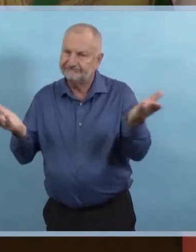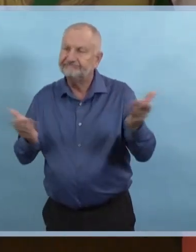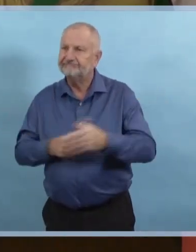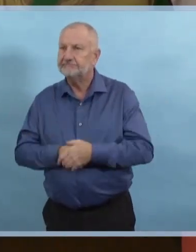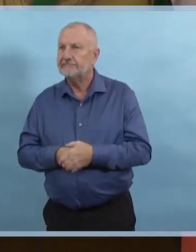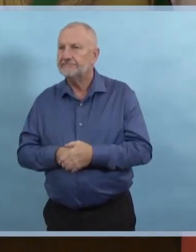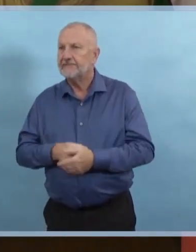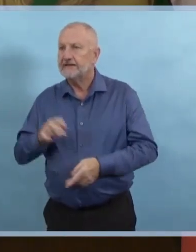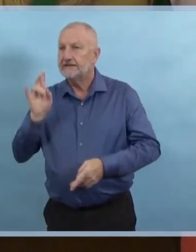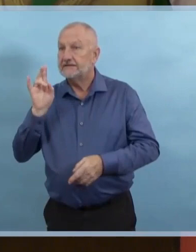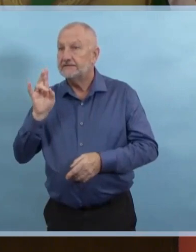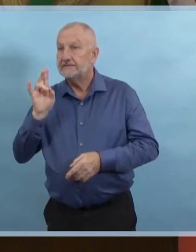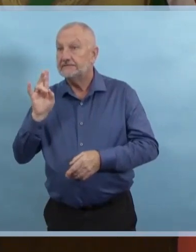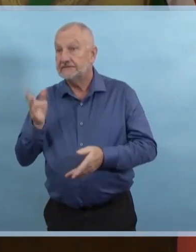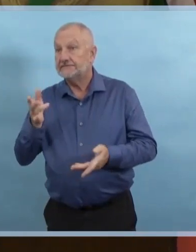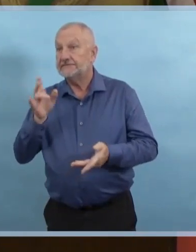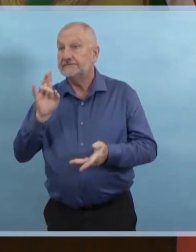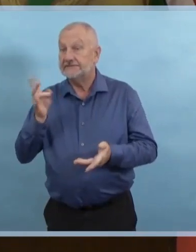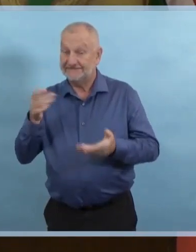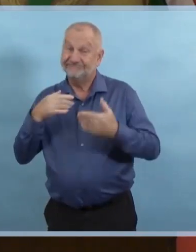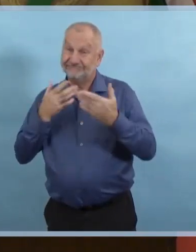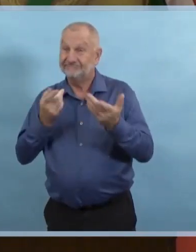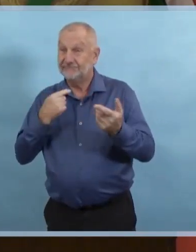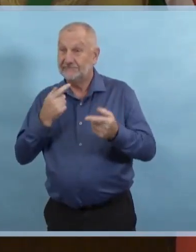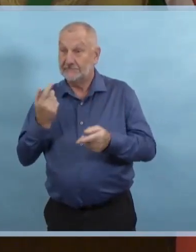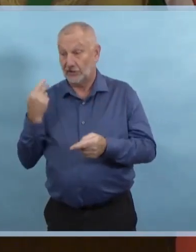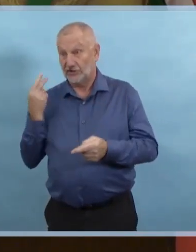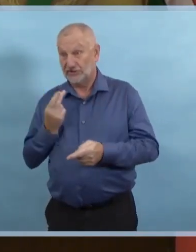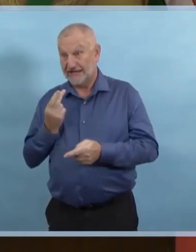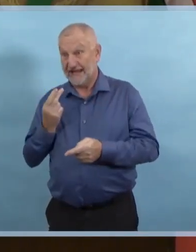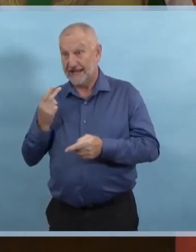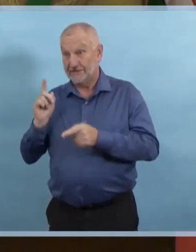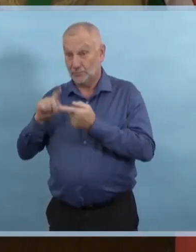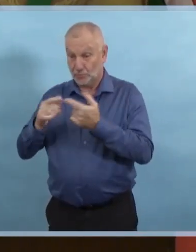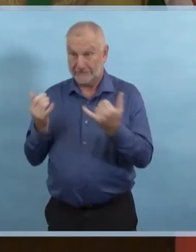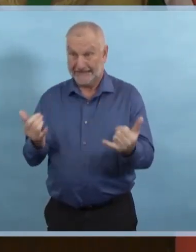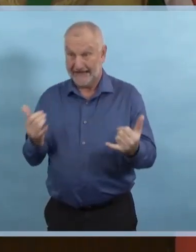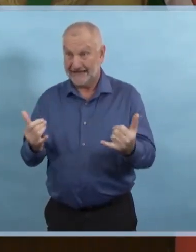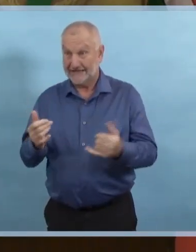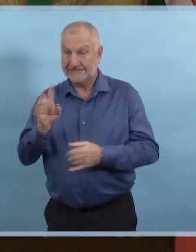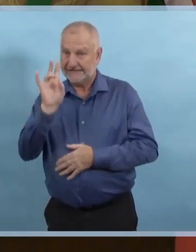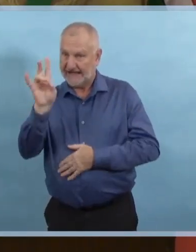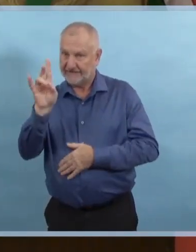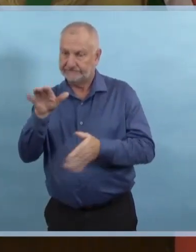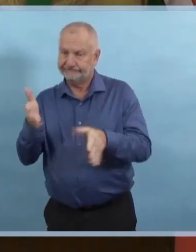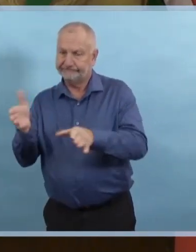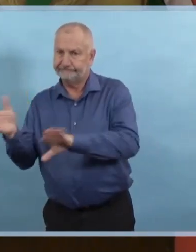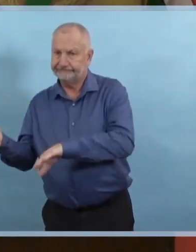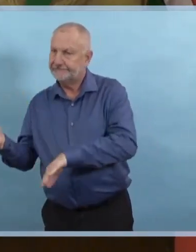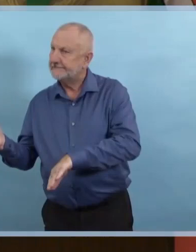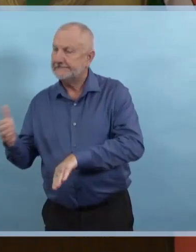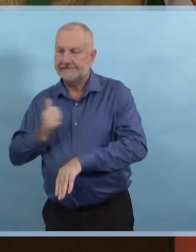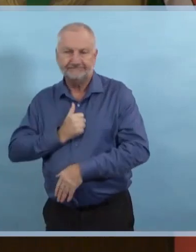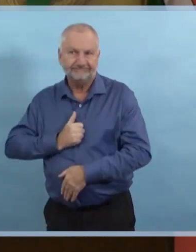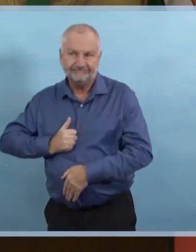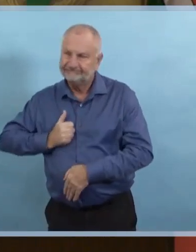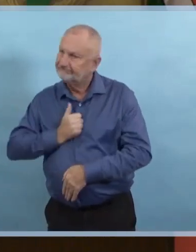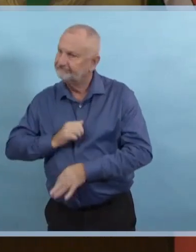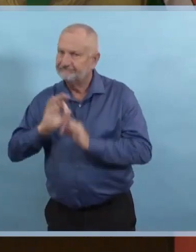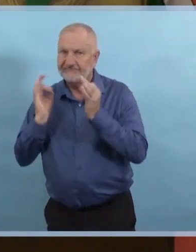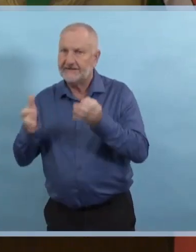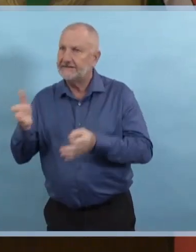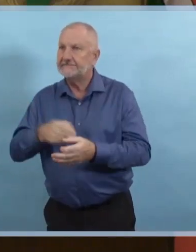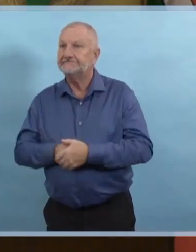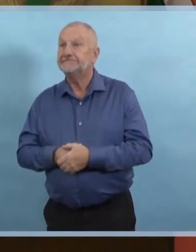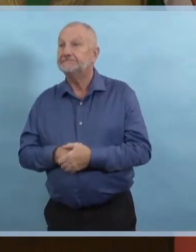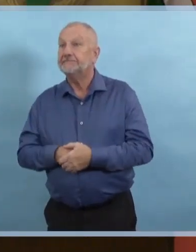Notre taux de positivité actuel sur cinq jours est de 7,1 %. Nous avons 100 nouveaux cas du virus identifiés